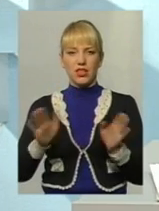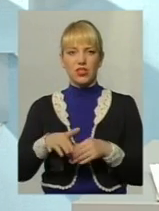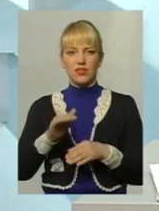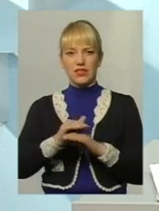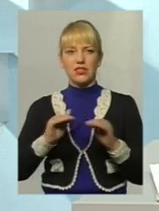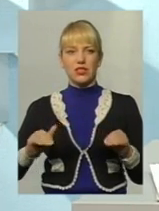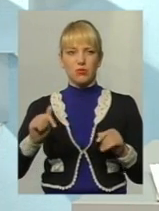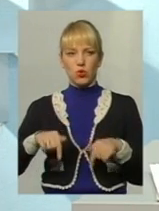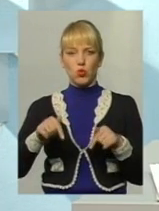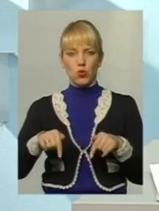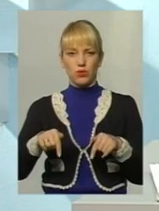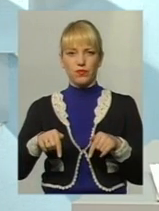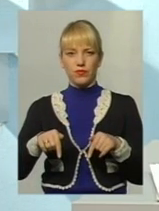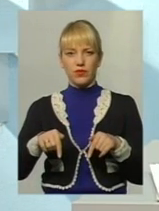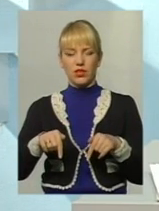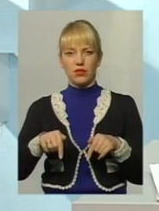тут,